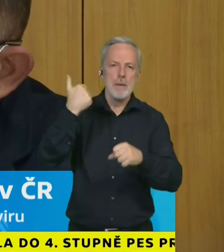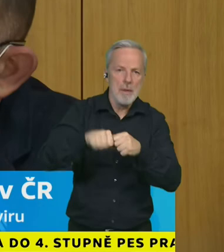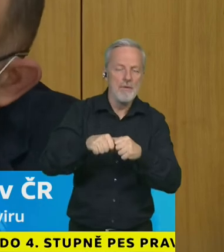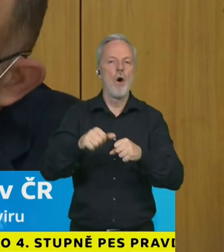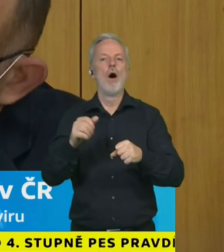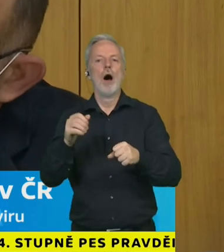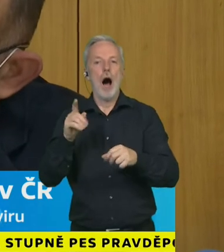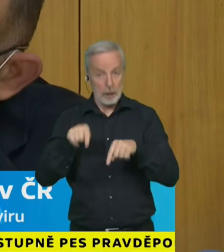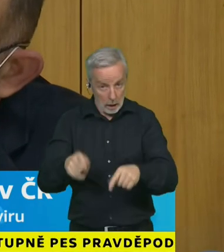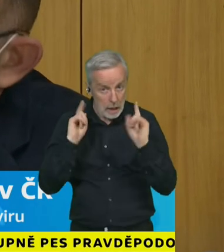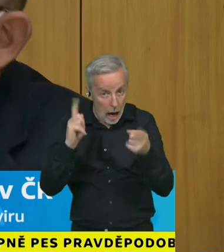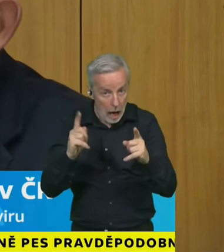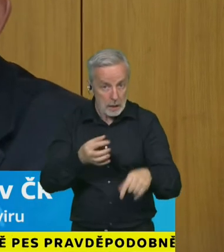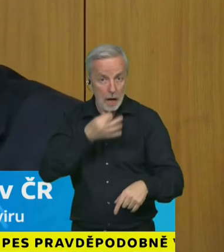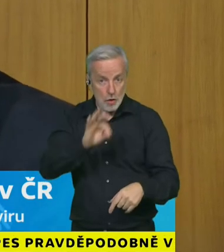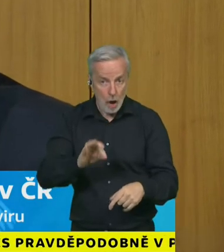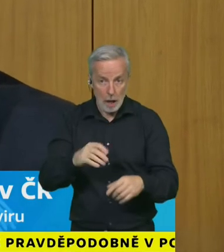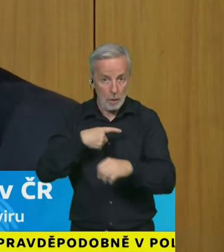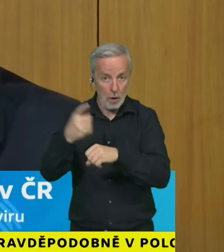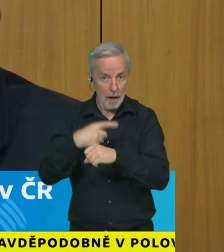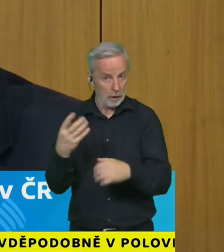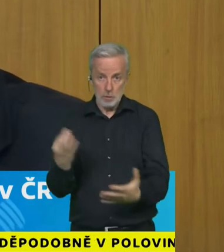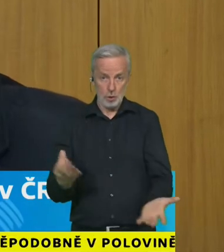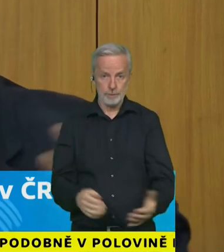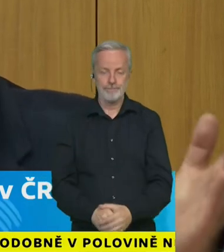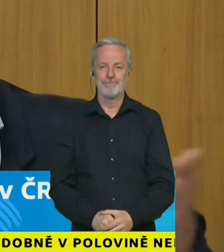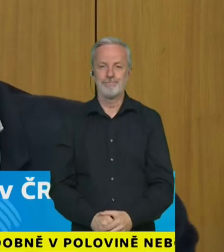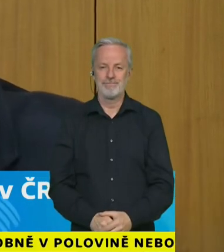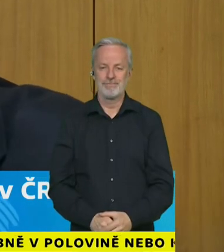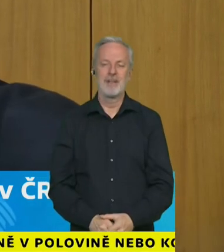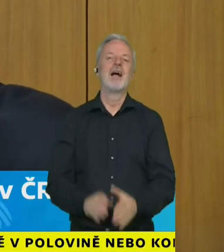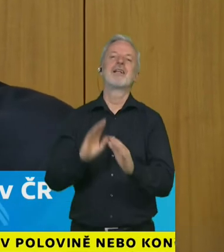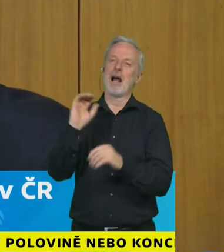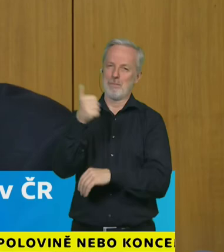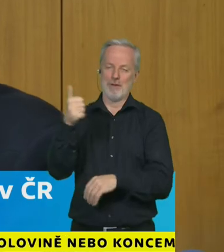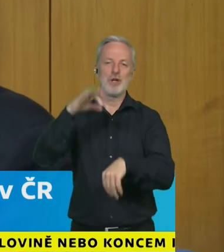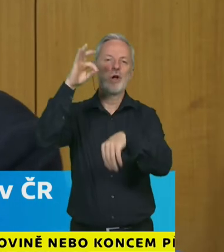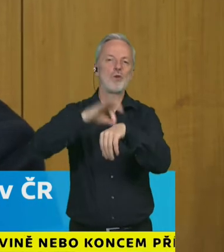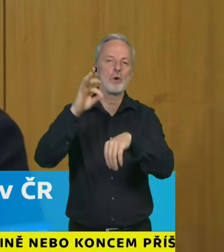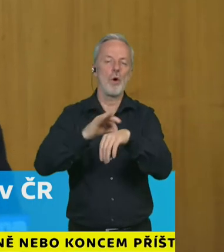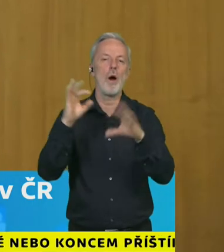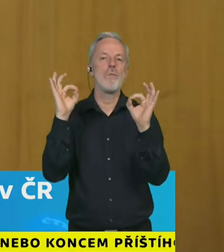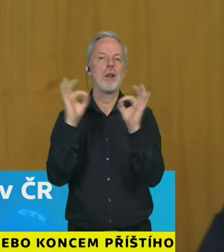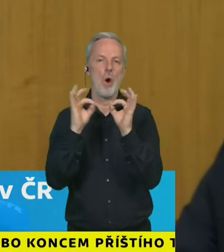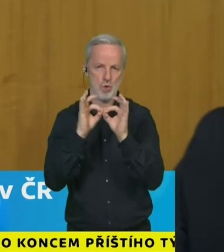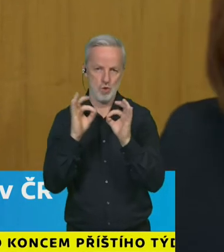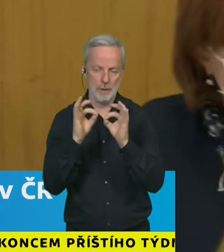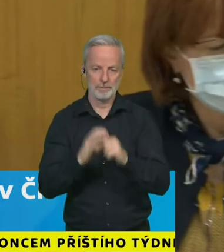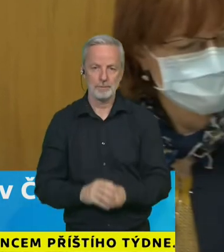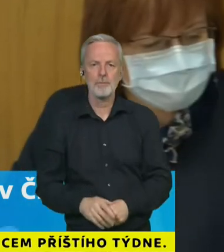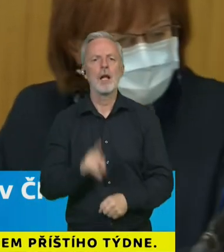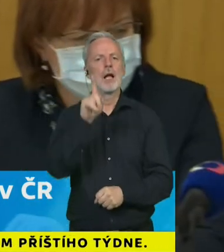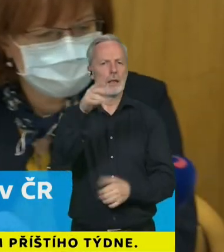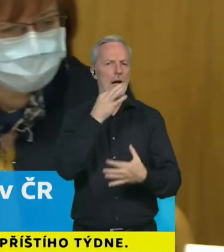jestli to tedy aktuálně platí děkuju prosím pana doktora Blahutu aby začal pokud si dobře pamatují jste se ptal